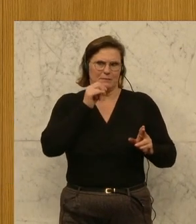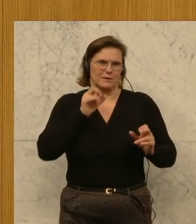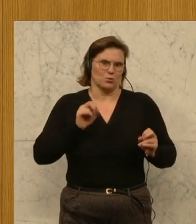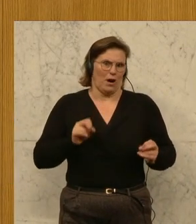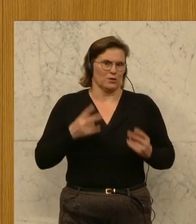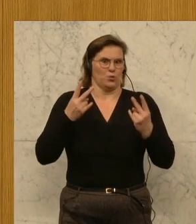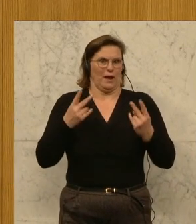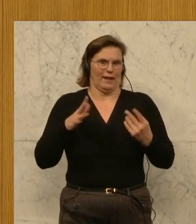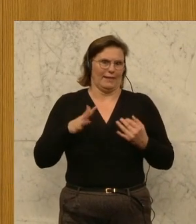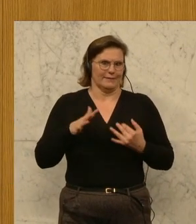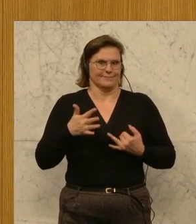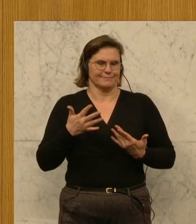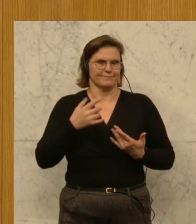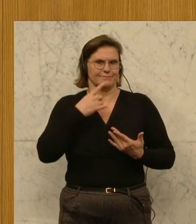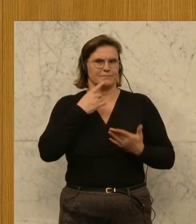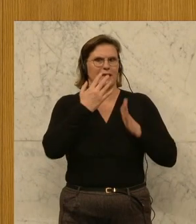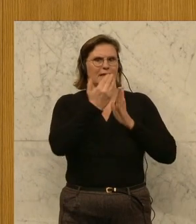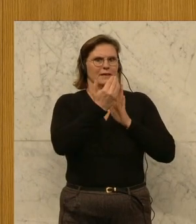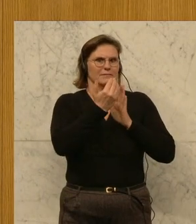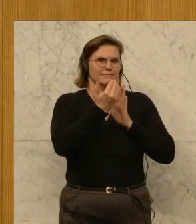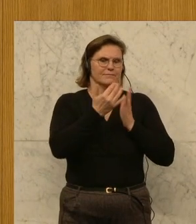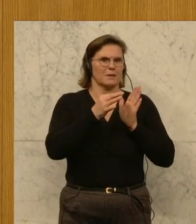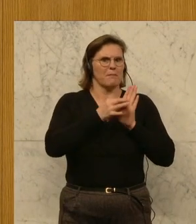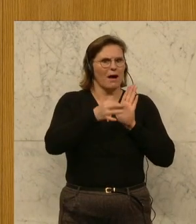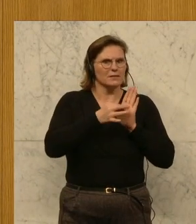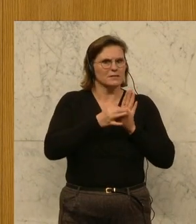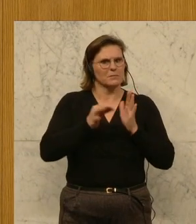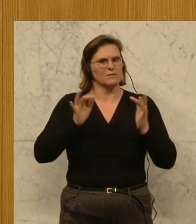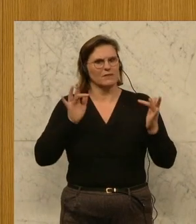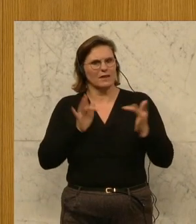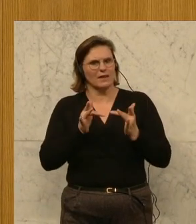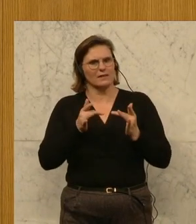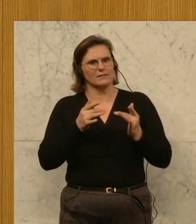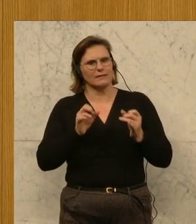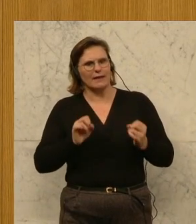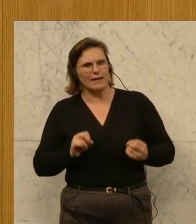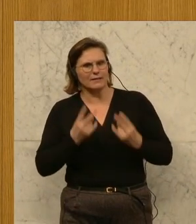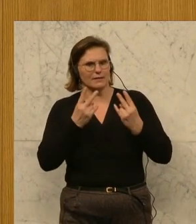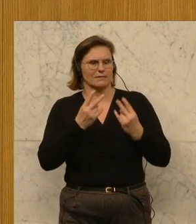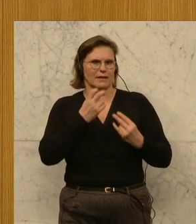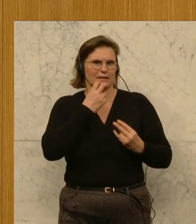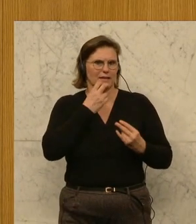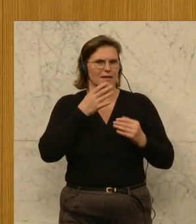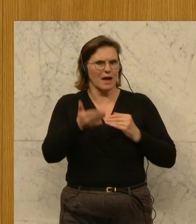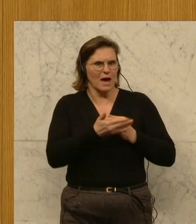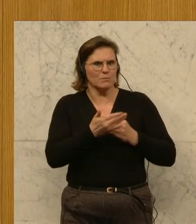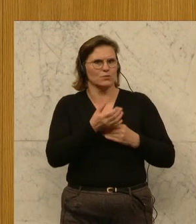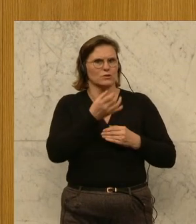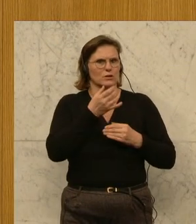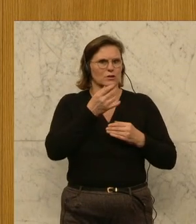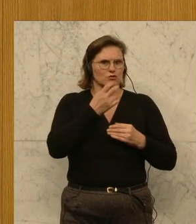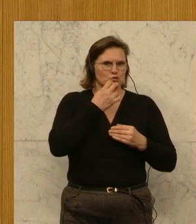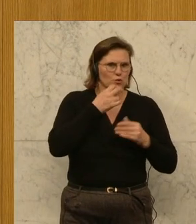Und die gesetzten Maßnahmen gegen Energiearmut bei Strom und Gas im Bundesministerium für Nachhaltigkeit und Tourismus sowie